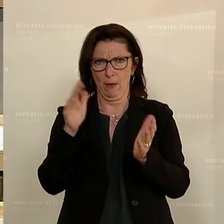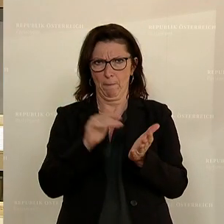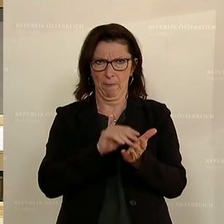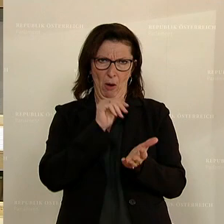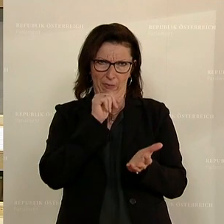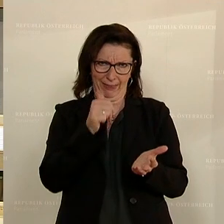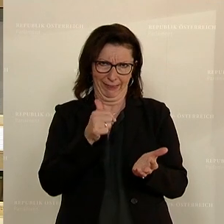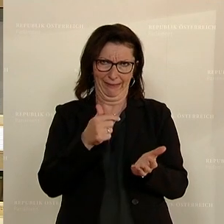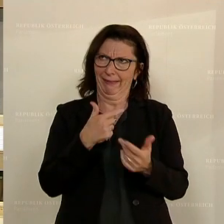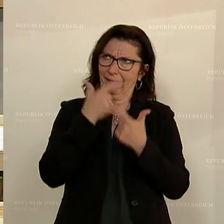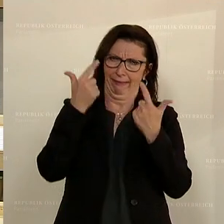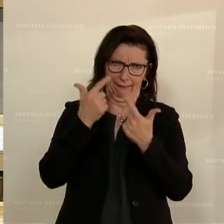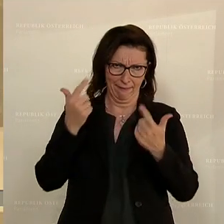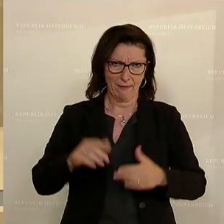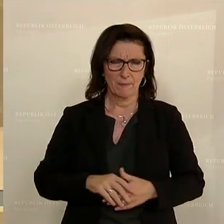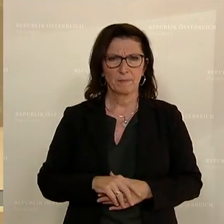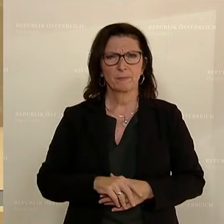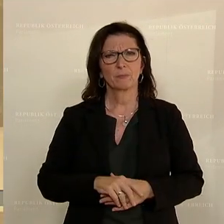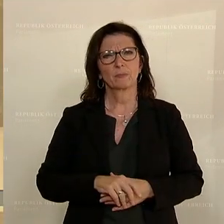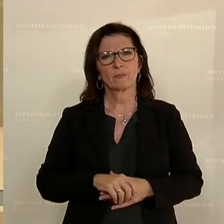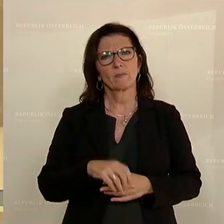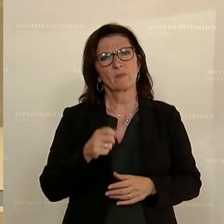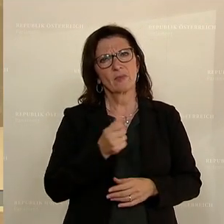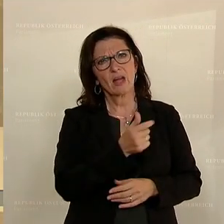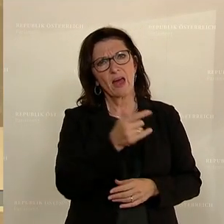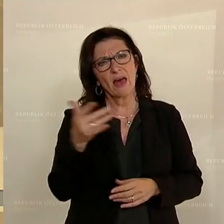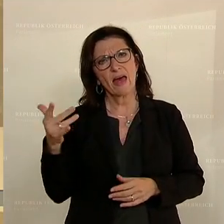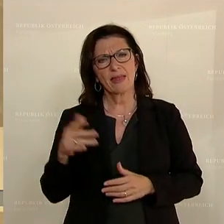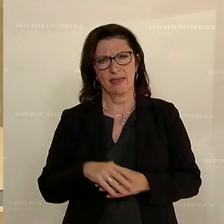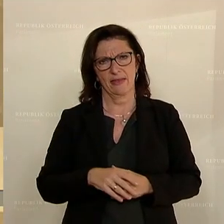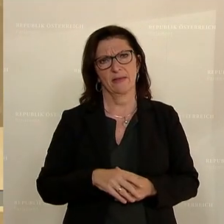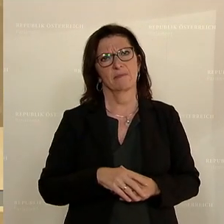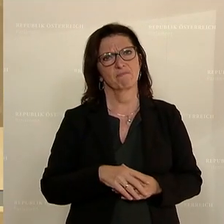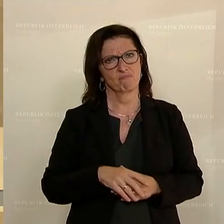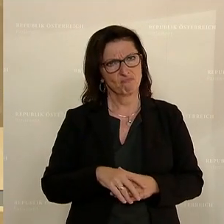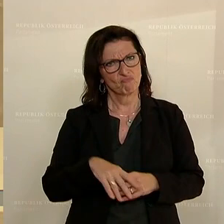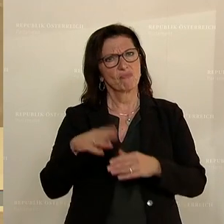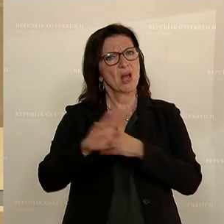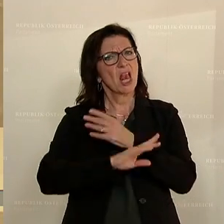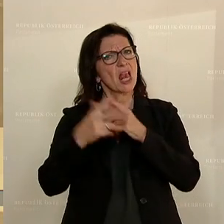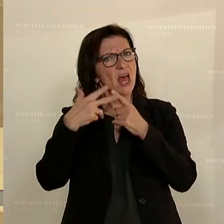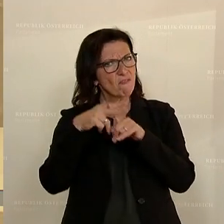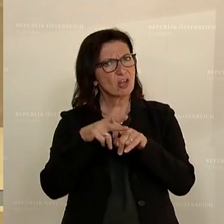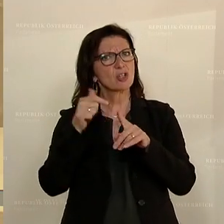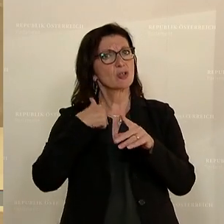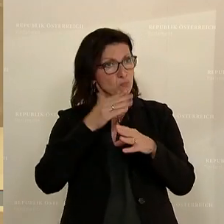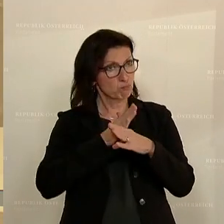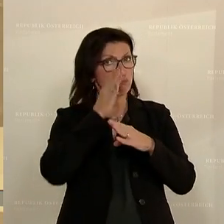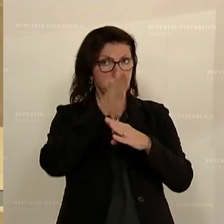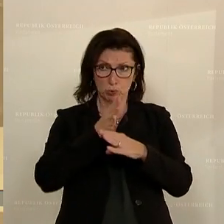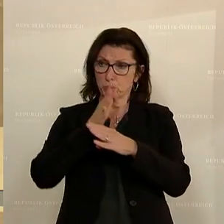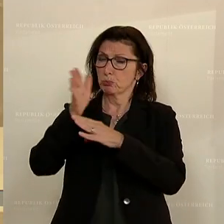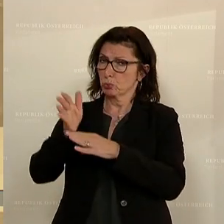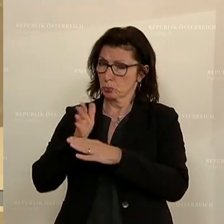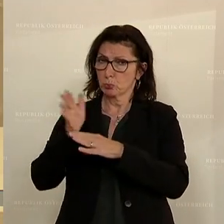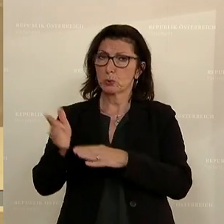extra aufzuführen. Ich konnte mich in mehreren persönlichen Besuchen bei so einer Lehrwerkstätte auch davon überzeugen, von